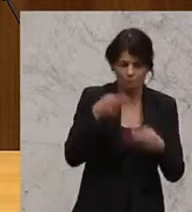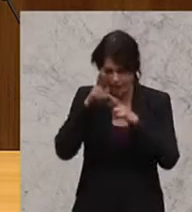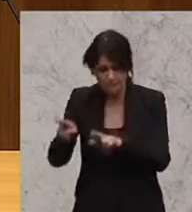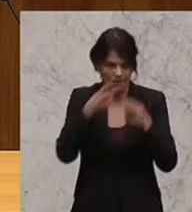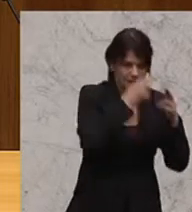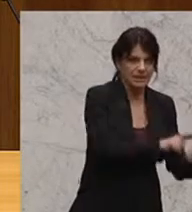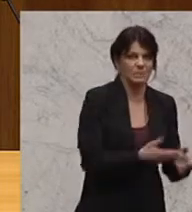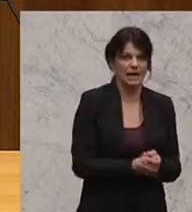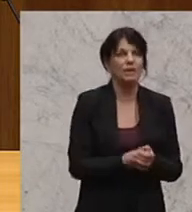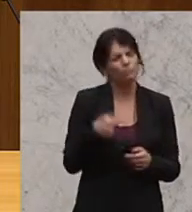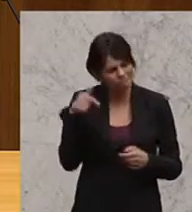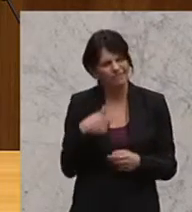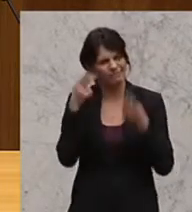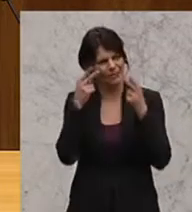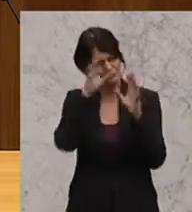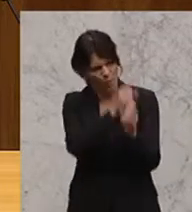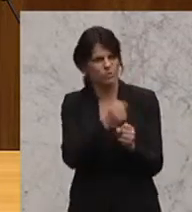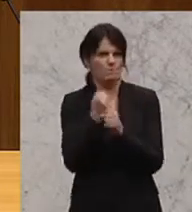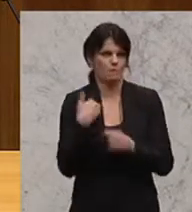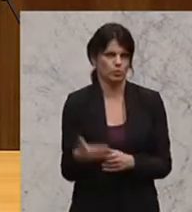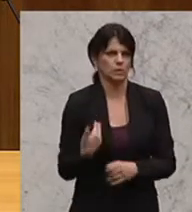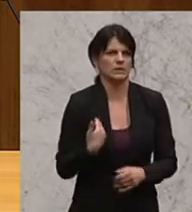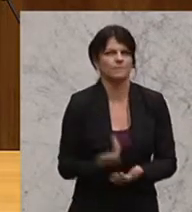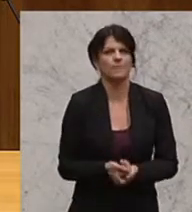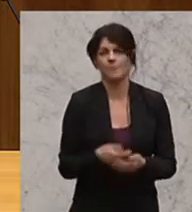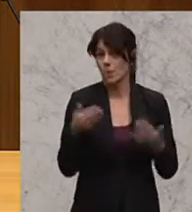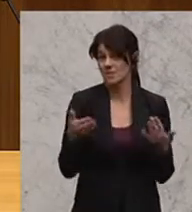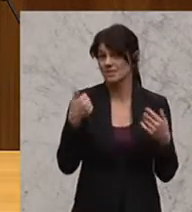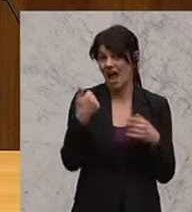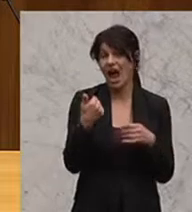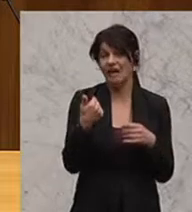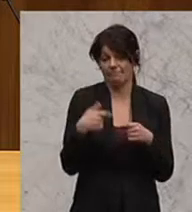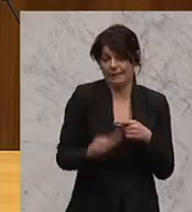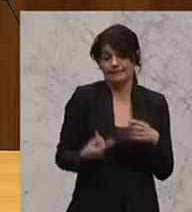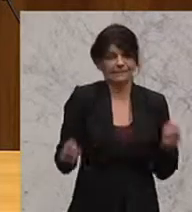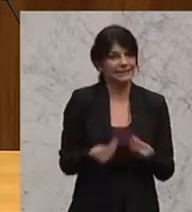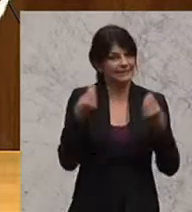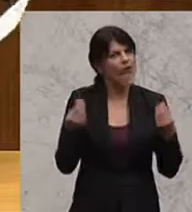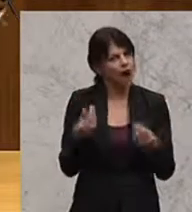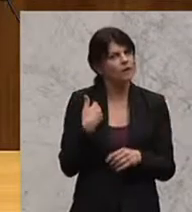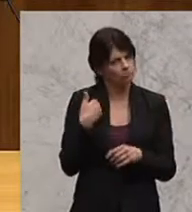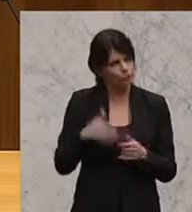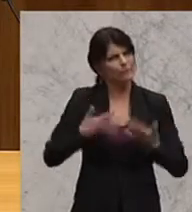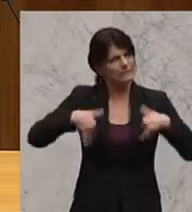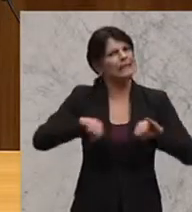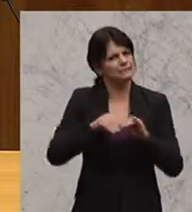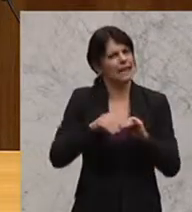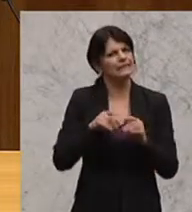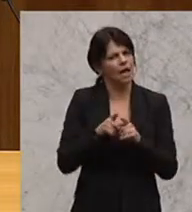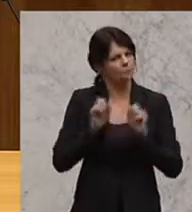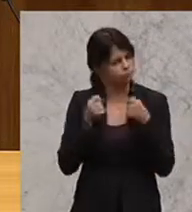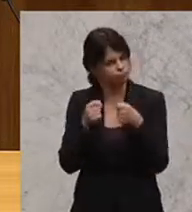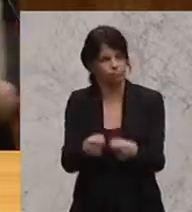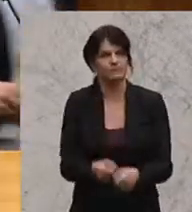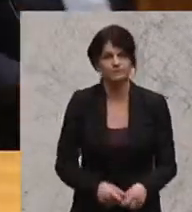das muss auch fokussiert werden. Und das ist einer der nächsten Dinge, die wir durchaus auch gemeinsam angehen sollten.